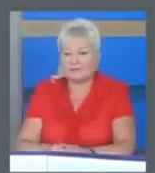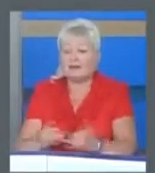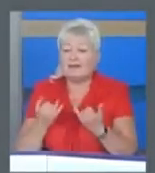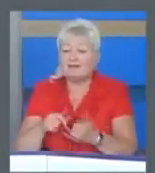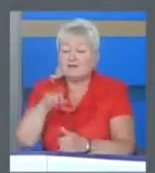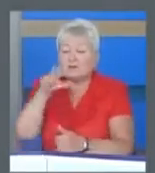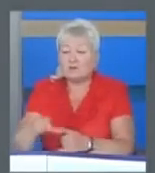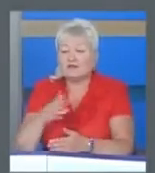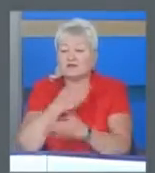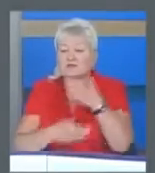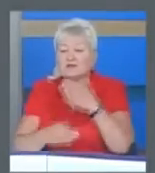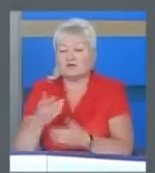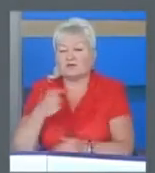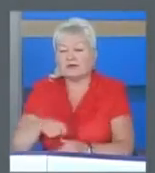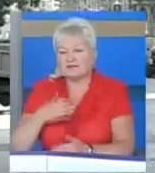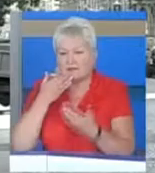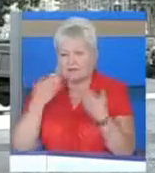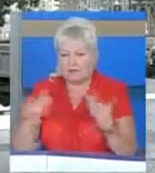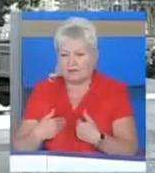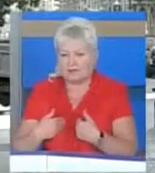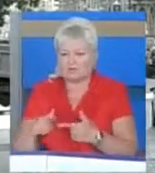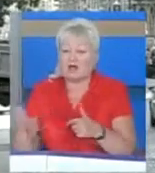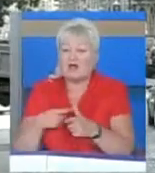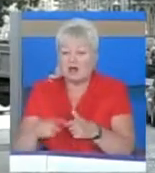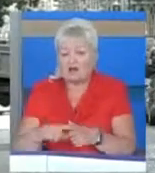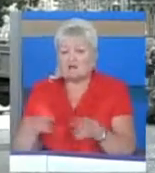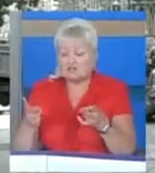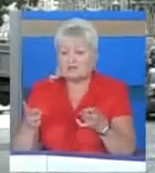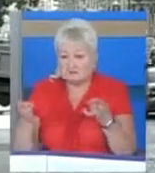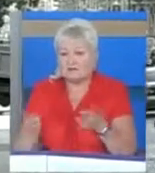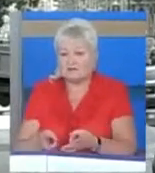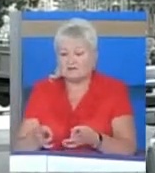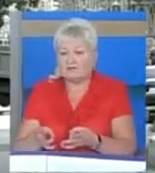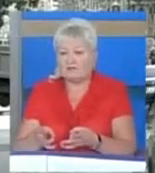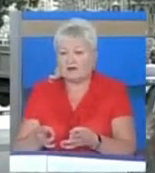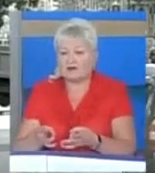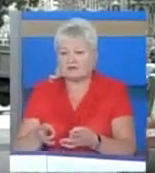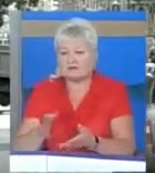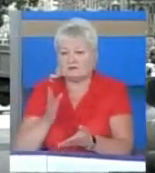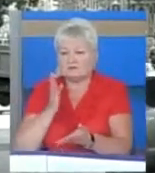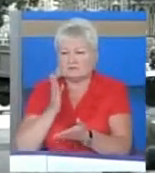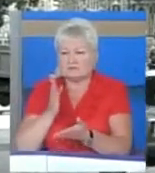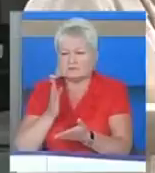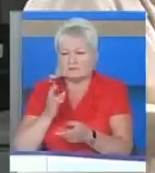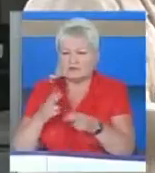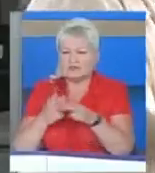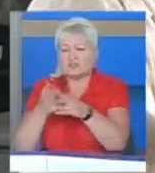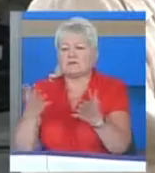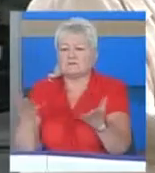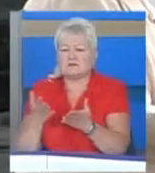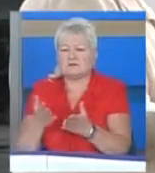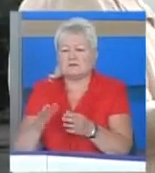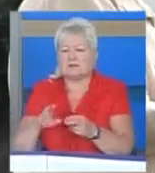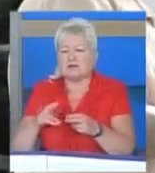неповносправністю себе запитує, а чи варто наражатися на цілу низку небезпек та бар'єрів, якими